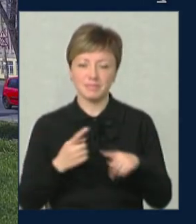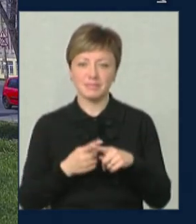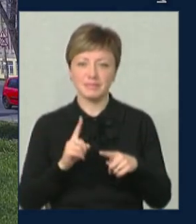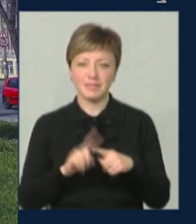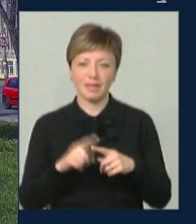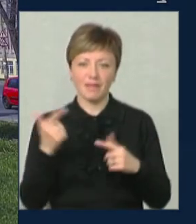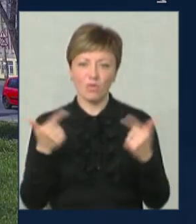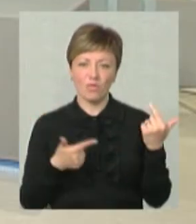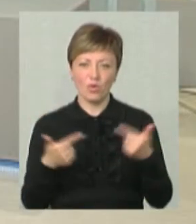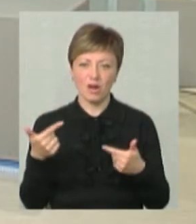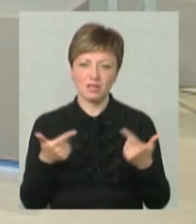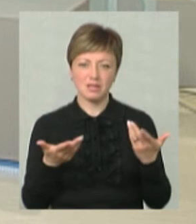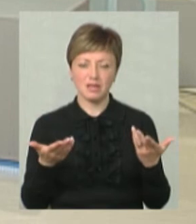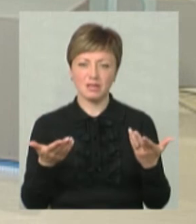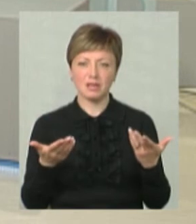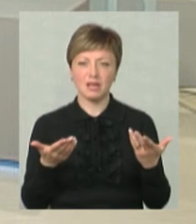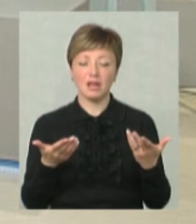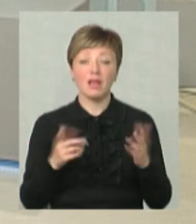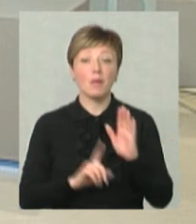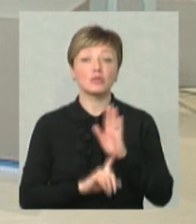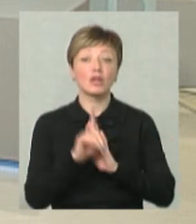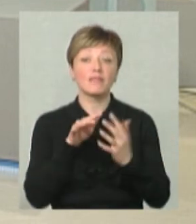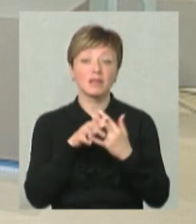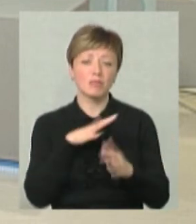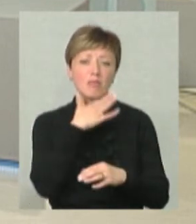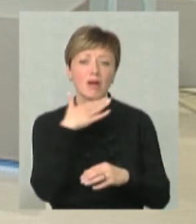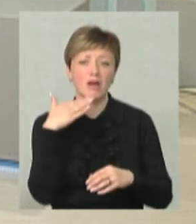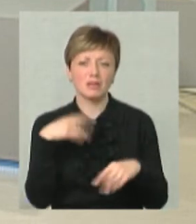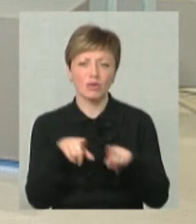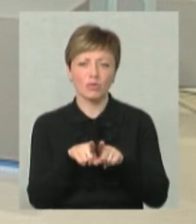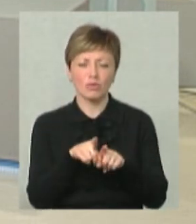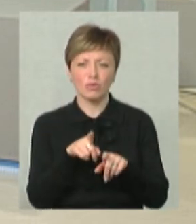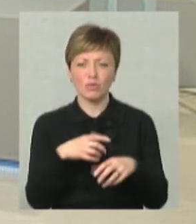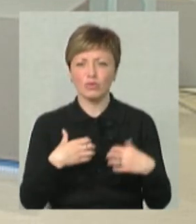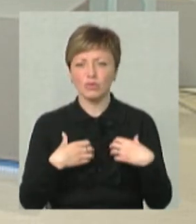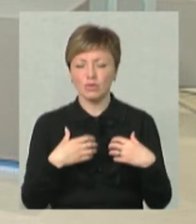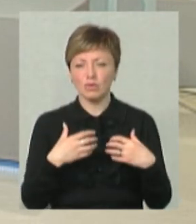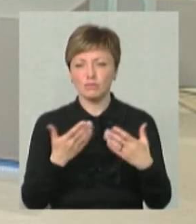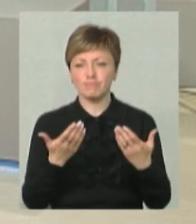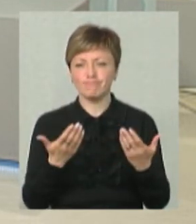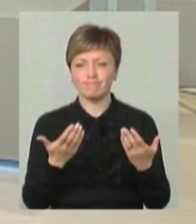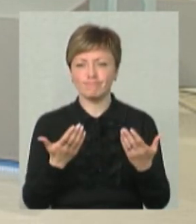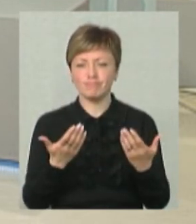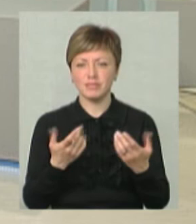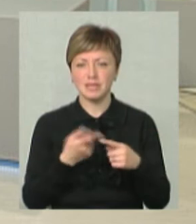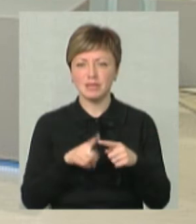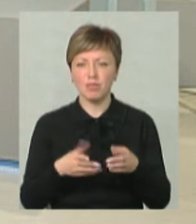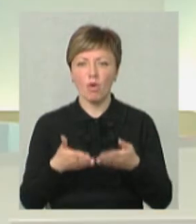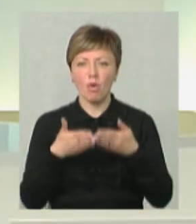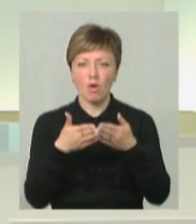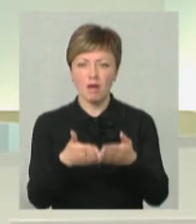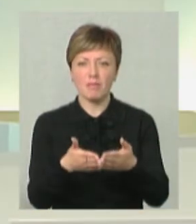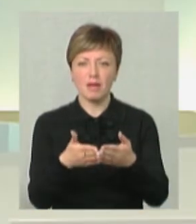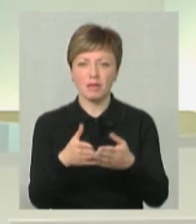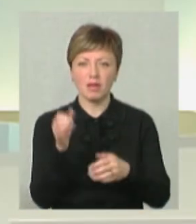вульгаризація якась така. До речі, на самому початку війни було маса такого всього, було пов'язано, скажімо, з цим кораблем, і